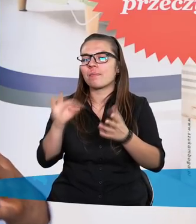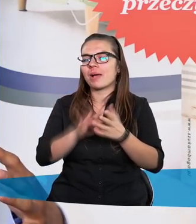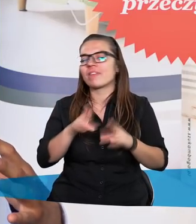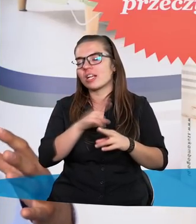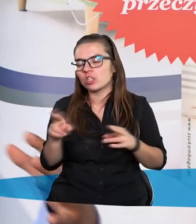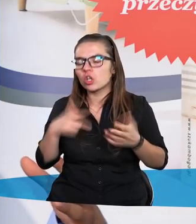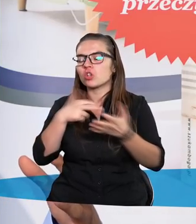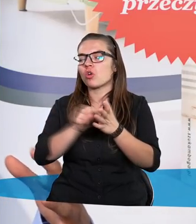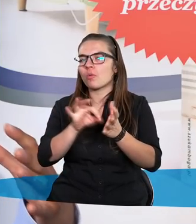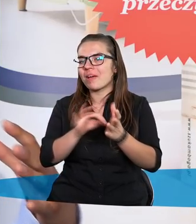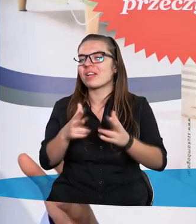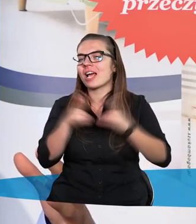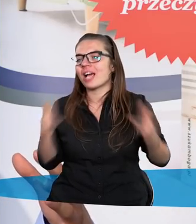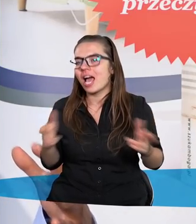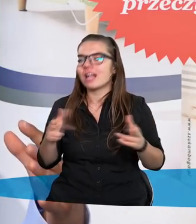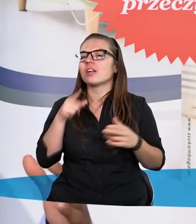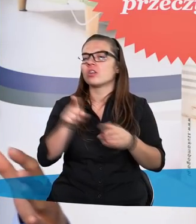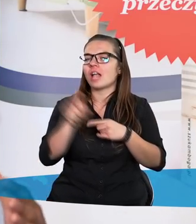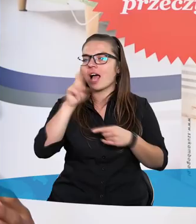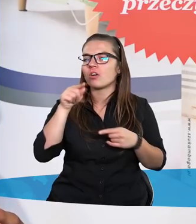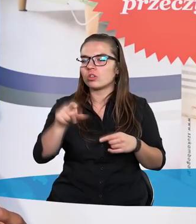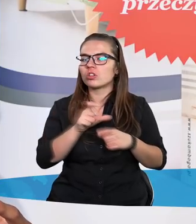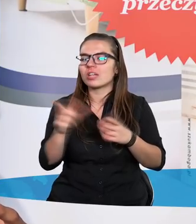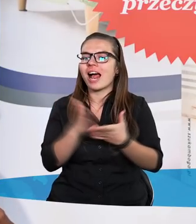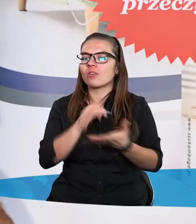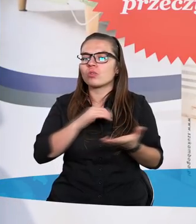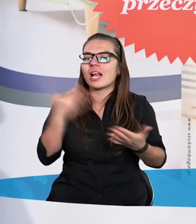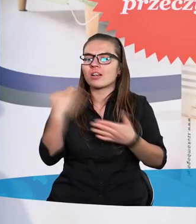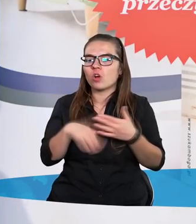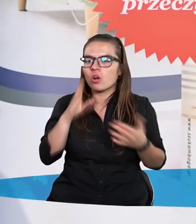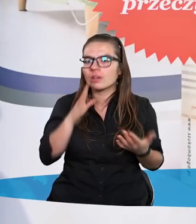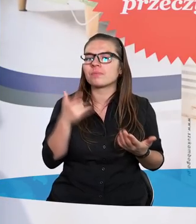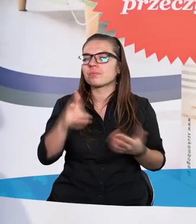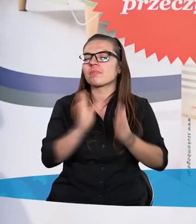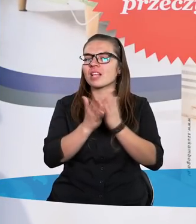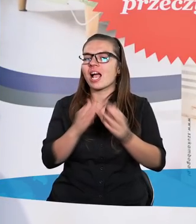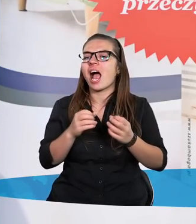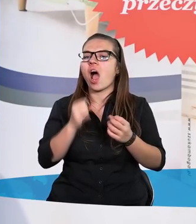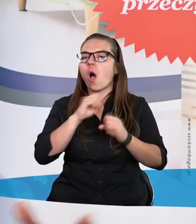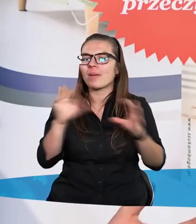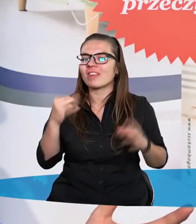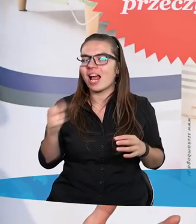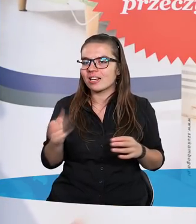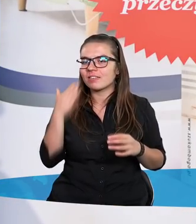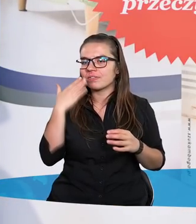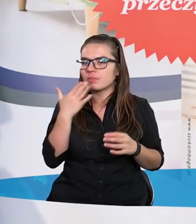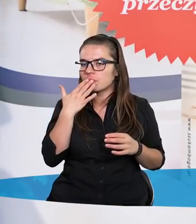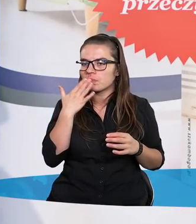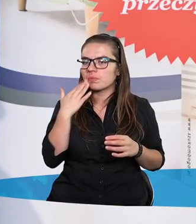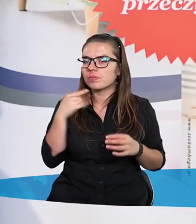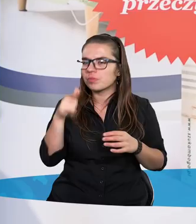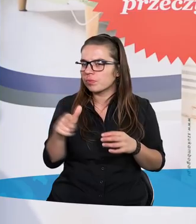dochodzą do pewnego kresu, a to znaczy, że dla kogoś czas się już skończył. Jeśli studiemy Księg Apokalipsy, a wiem, że